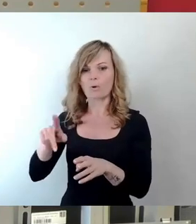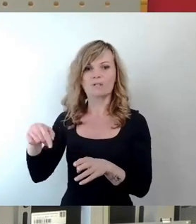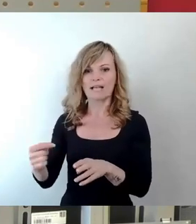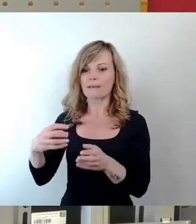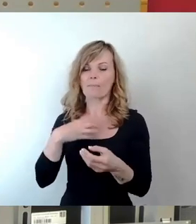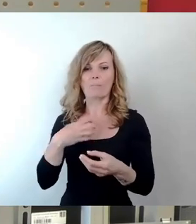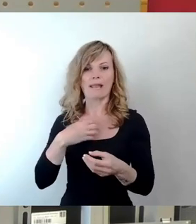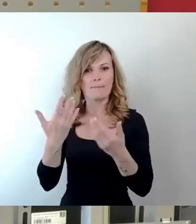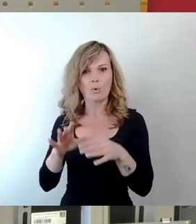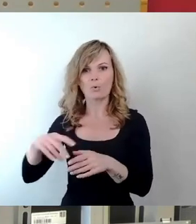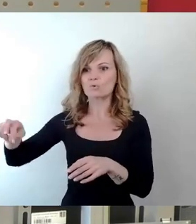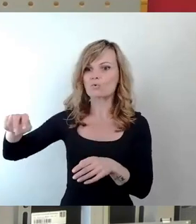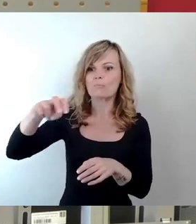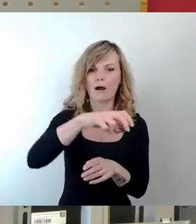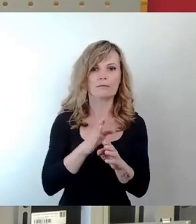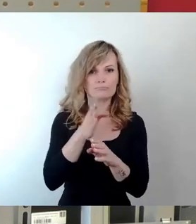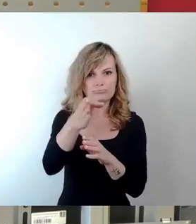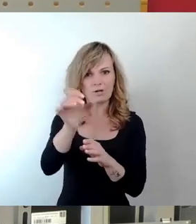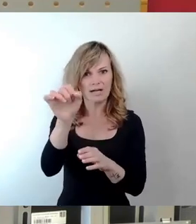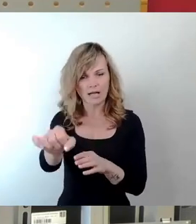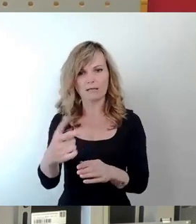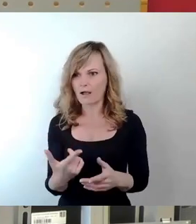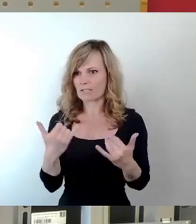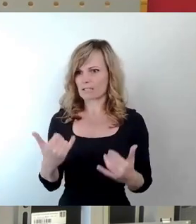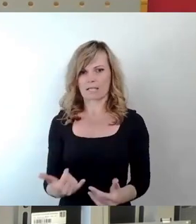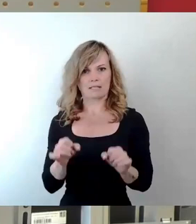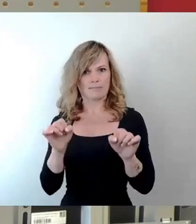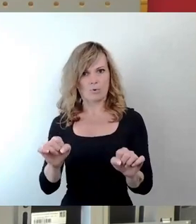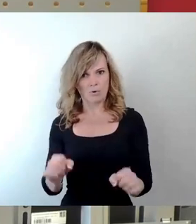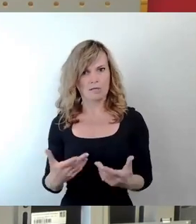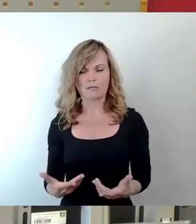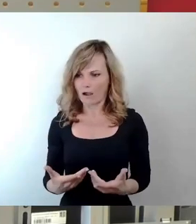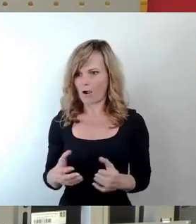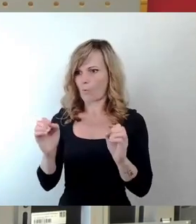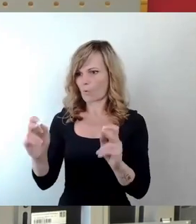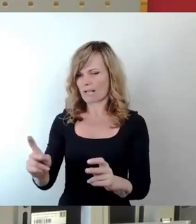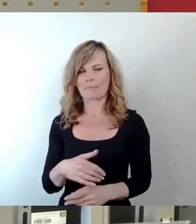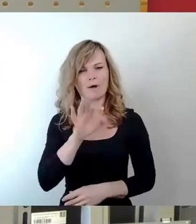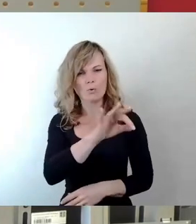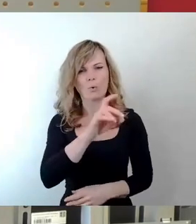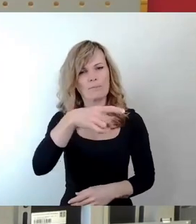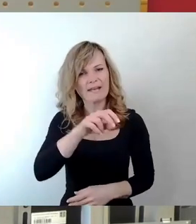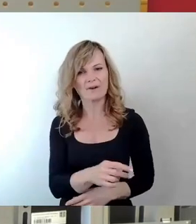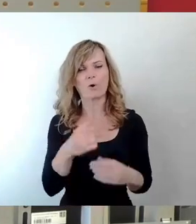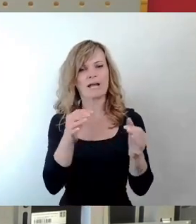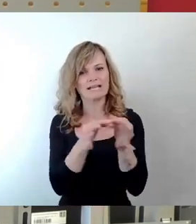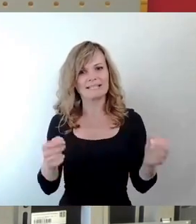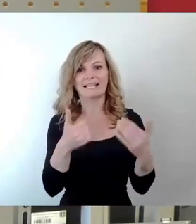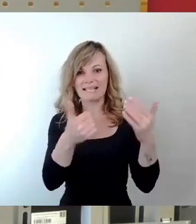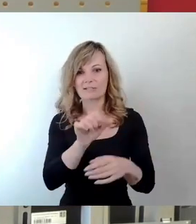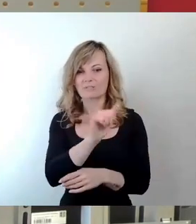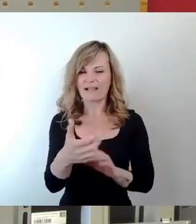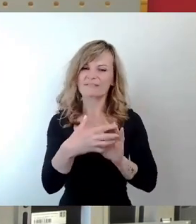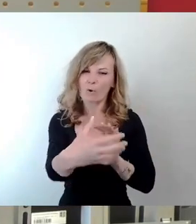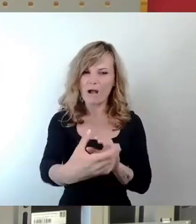plötzlich einfach so. Aber wenn es darum geht, das einfach mal so zu machen, um den ÖPNV die Linien 6 und 11 dauerhaft zu beschleunigen, dann dauert das